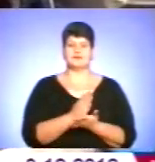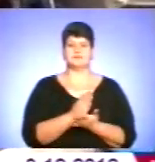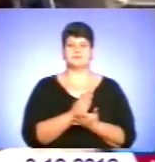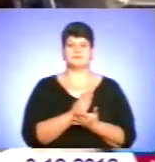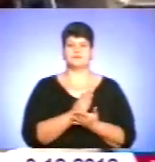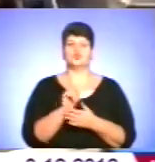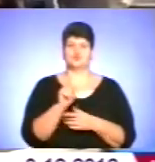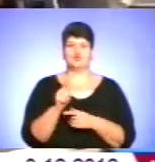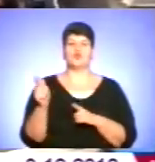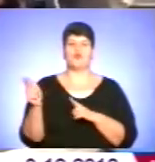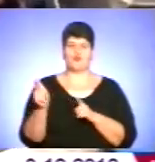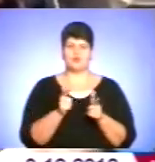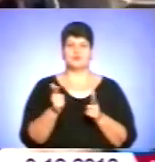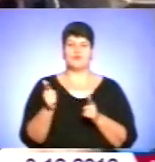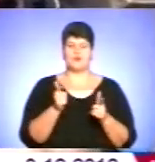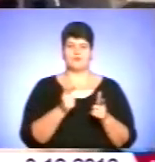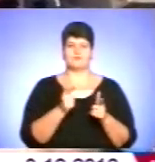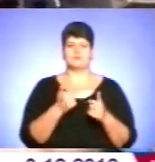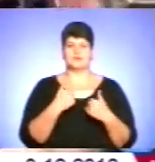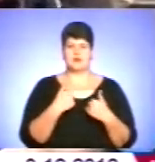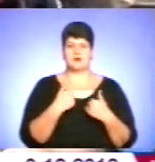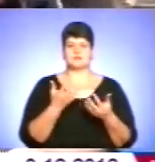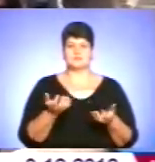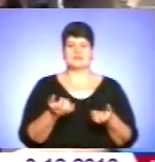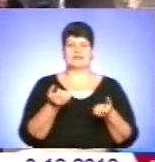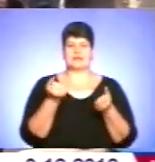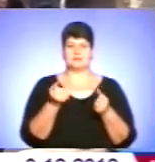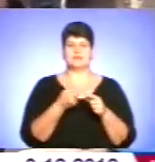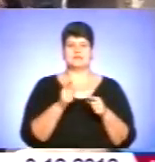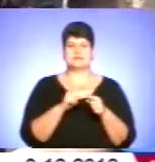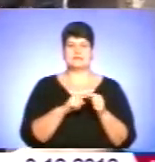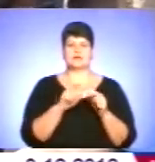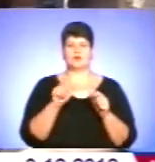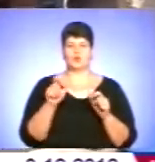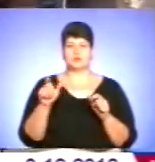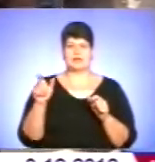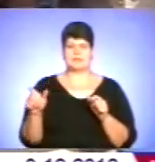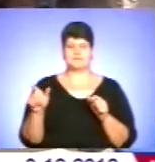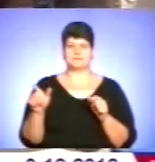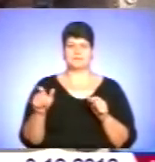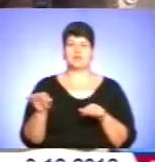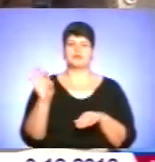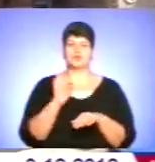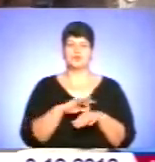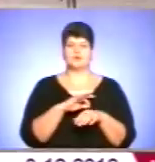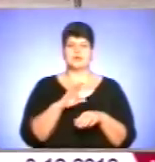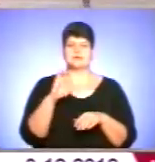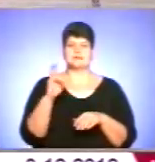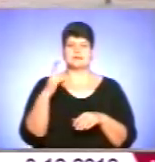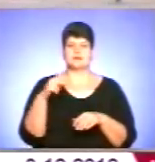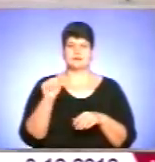готові нам підтримати цих людей, які хворіють на снід.